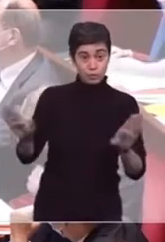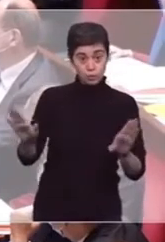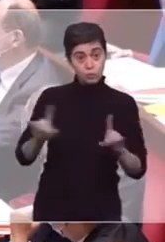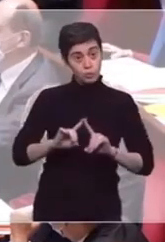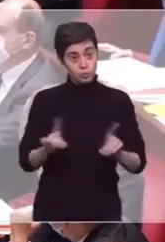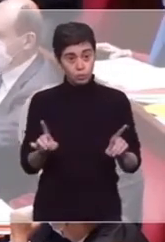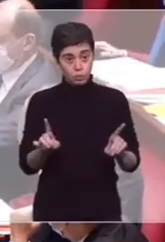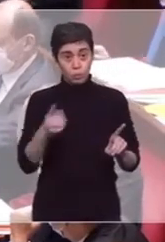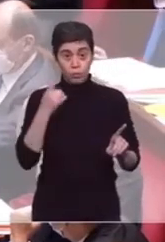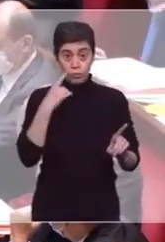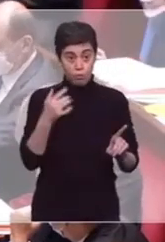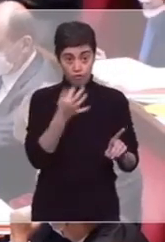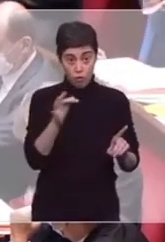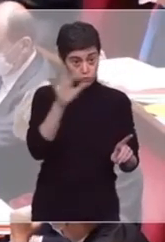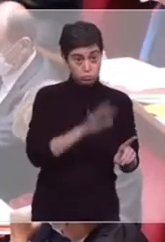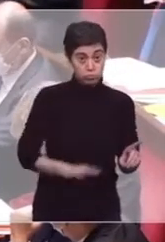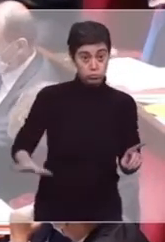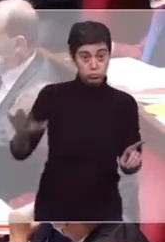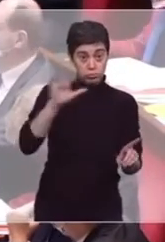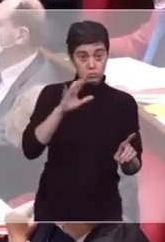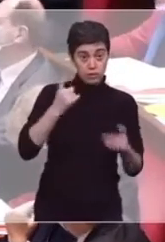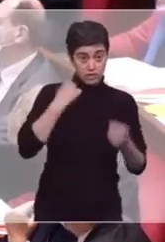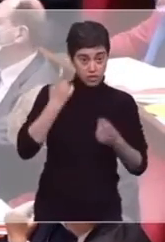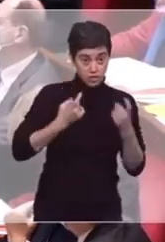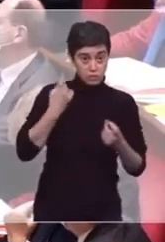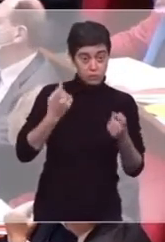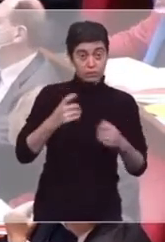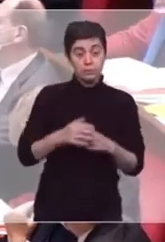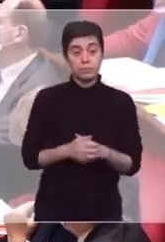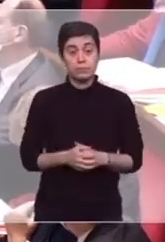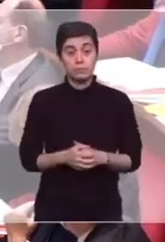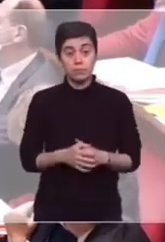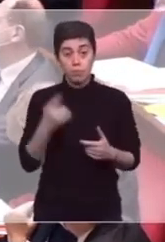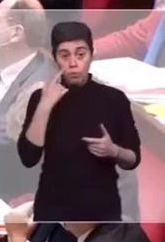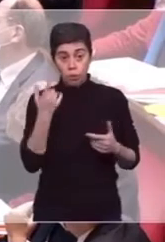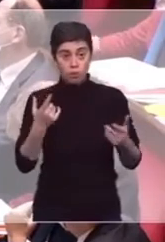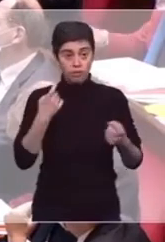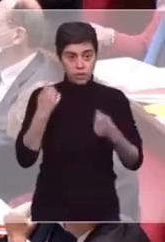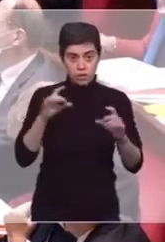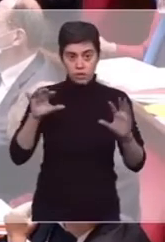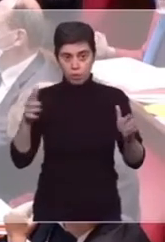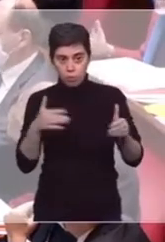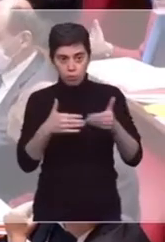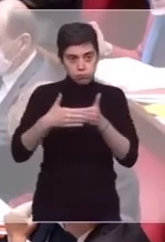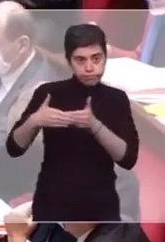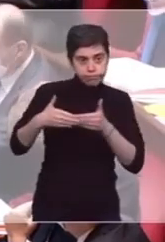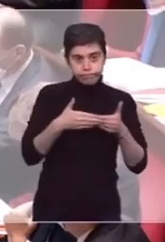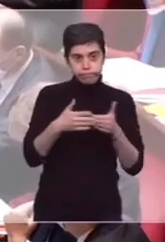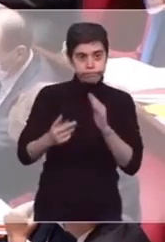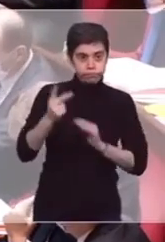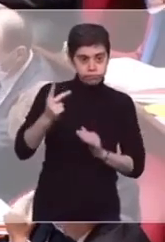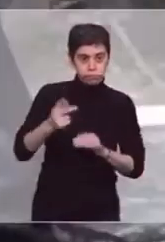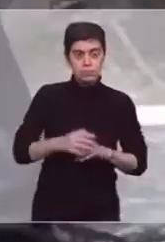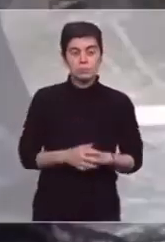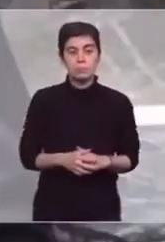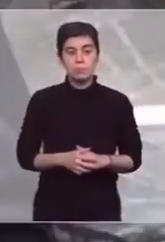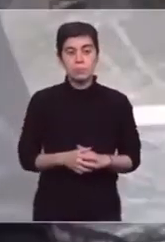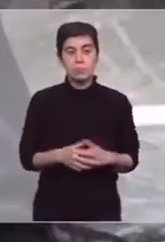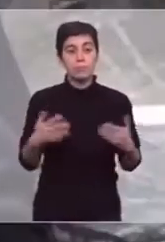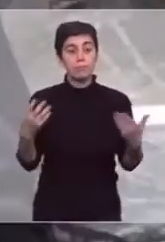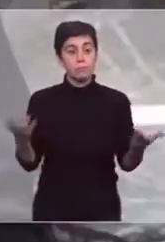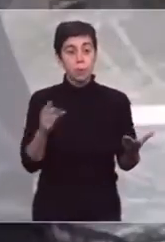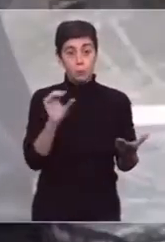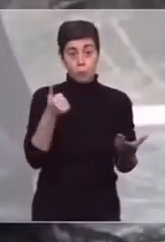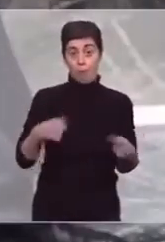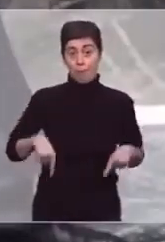nationales et, je dirais, d'évidente proximité. Au fond, le Premier ministre